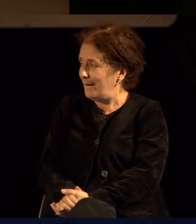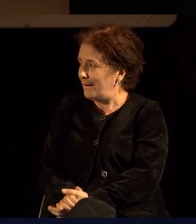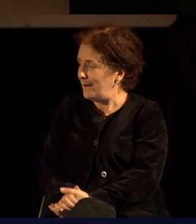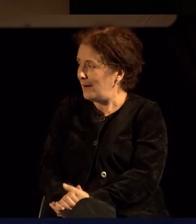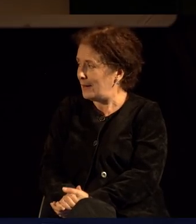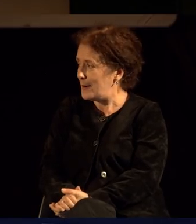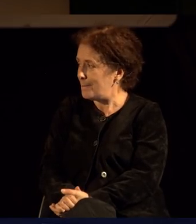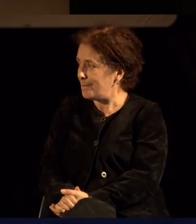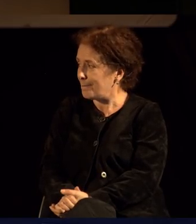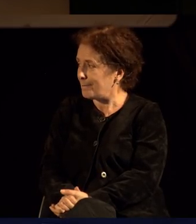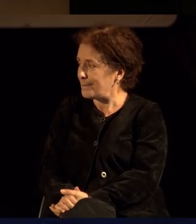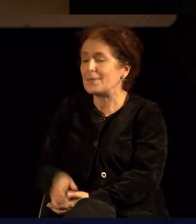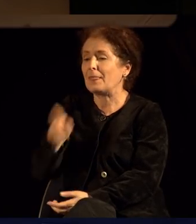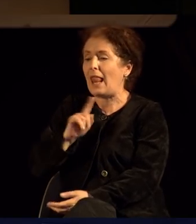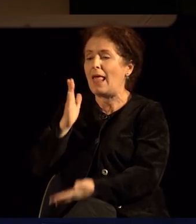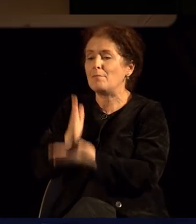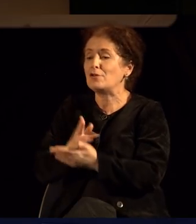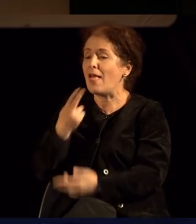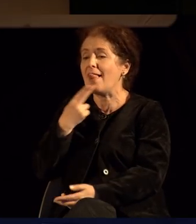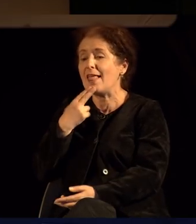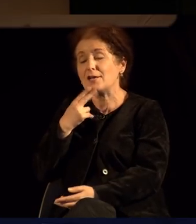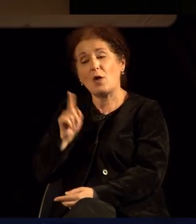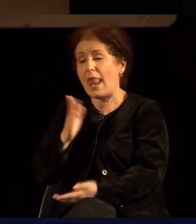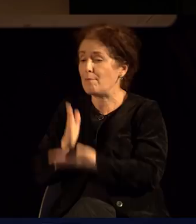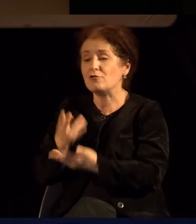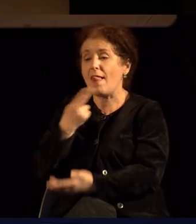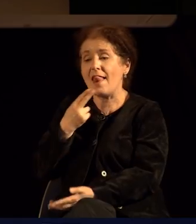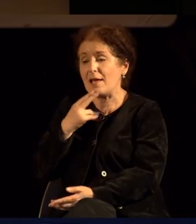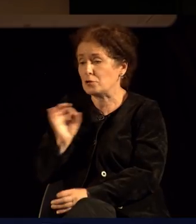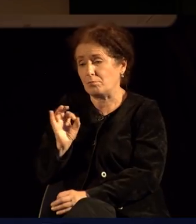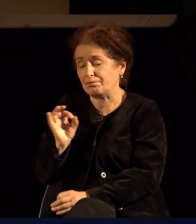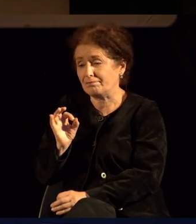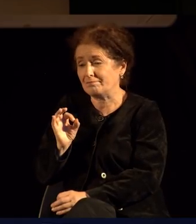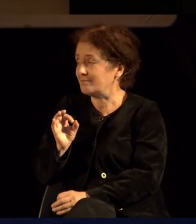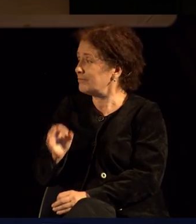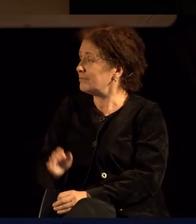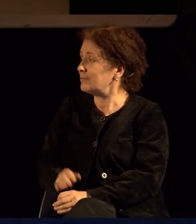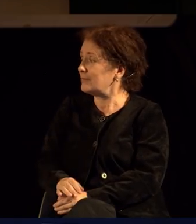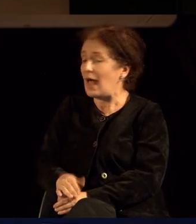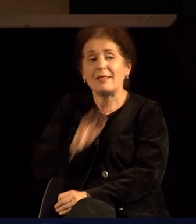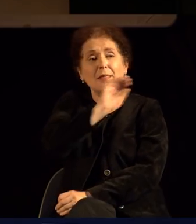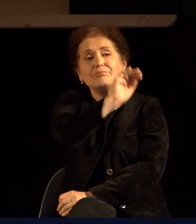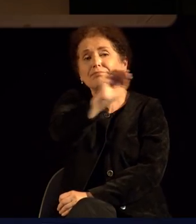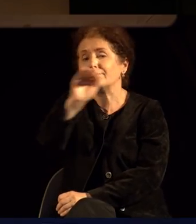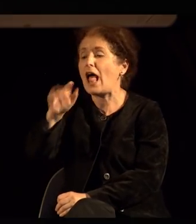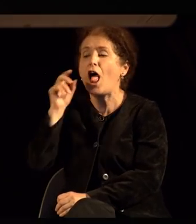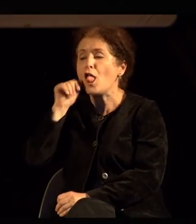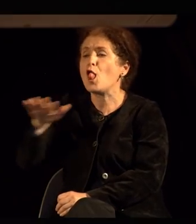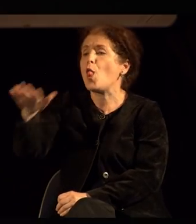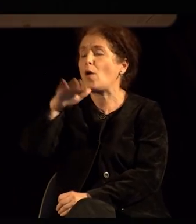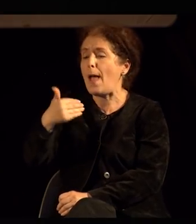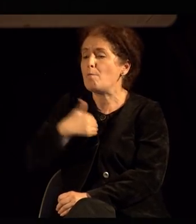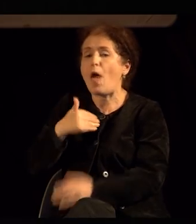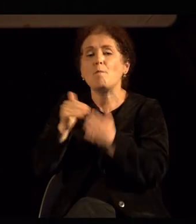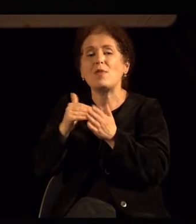Но, значи, не беше секогаш лесно да им се соопштат на логето тие